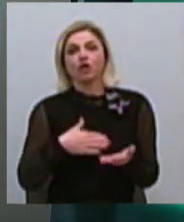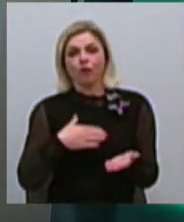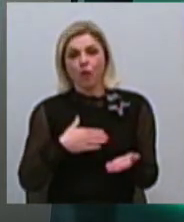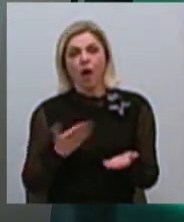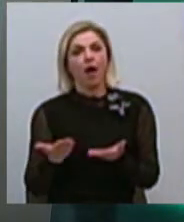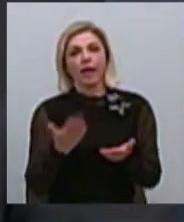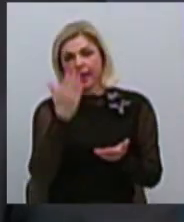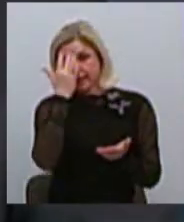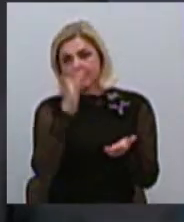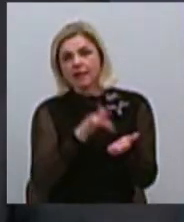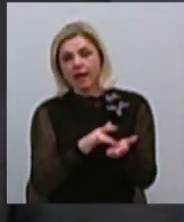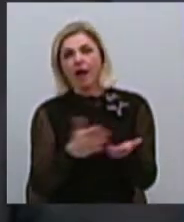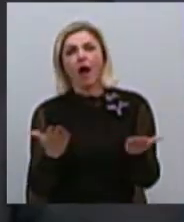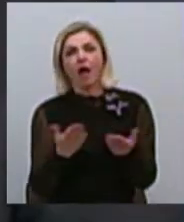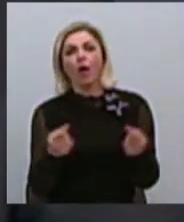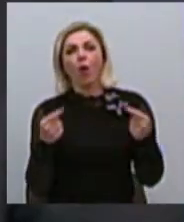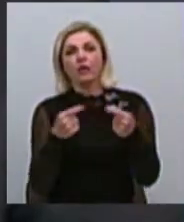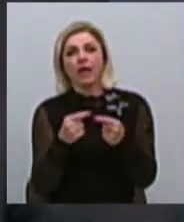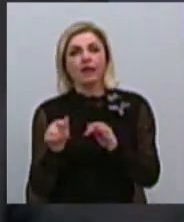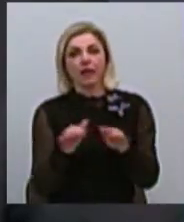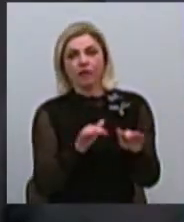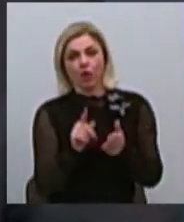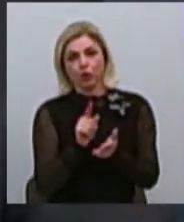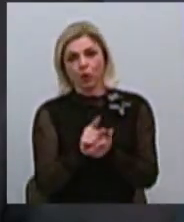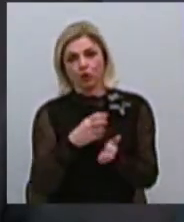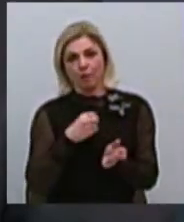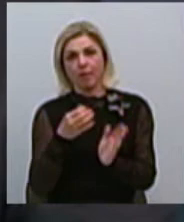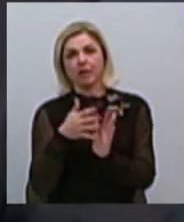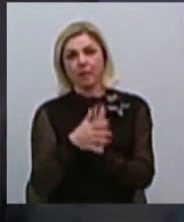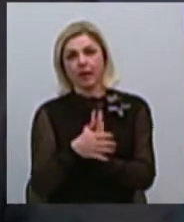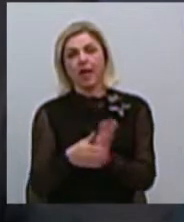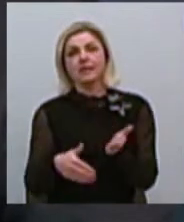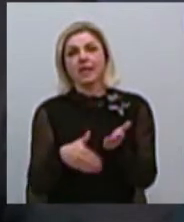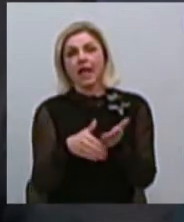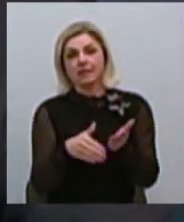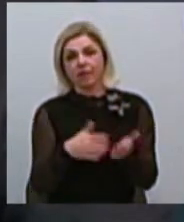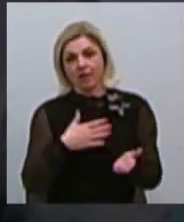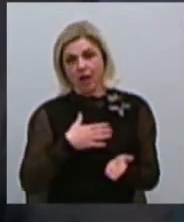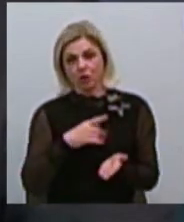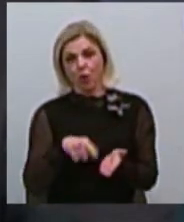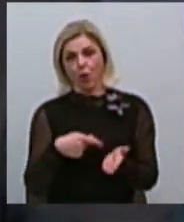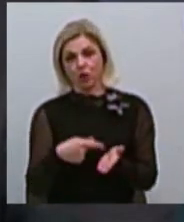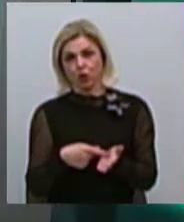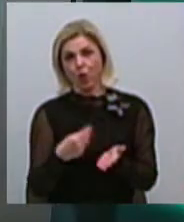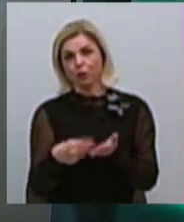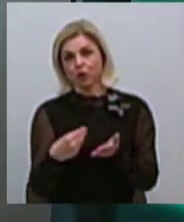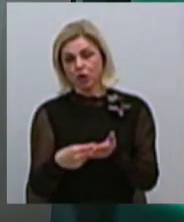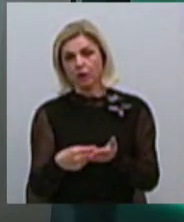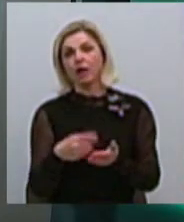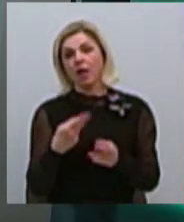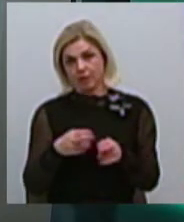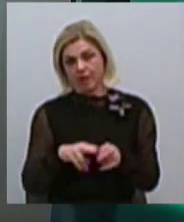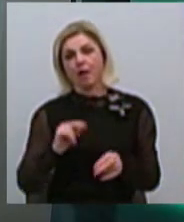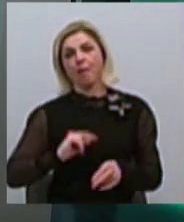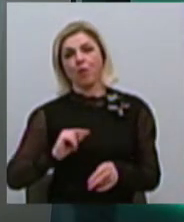конкретні действия повинні бути потрачені нашого с вами городського бюджету, він вістрібован і він роботає.